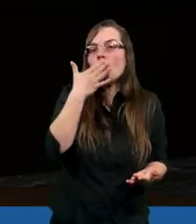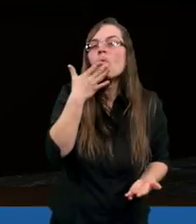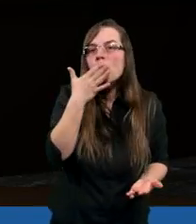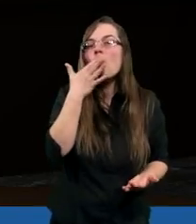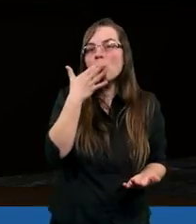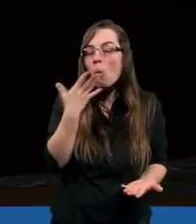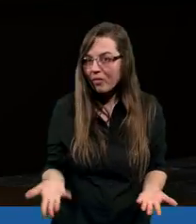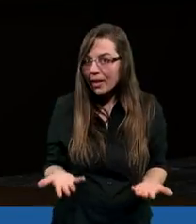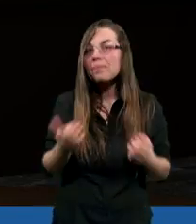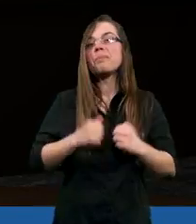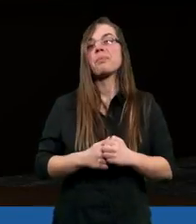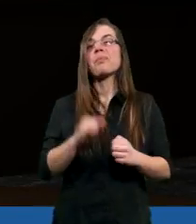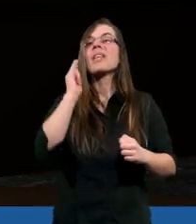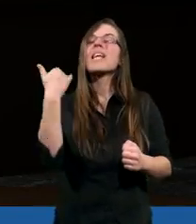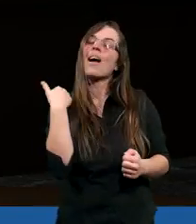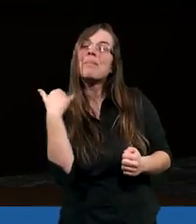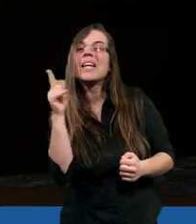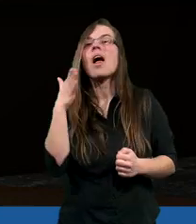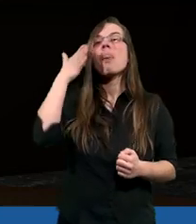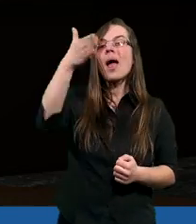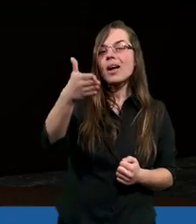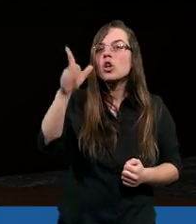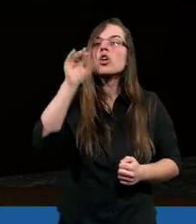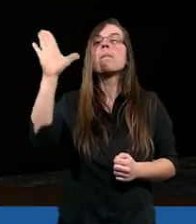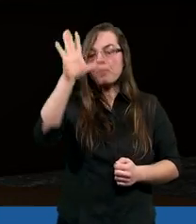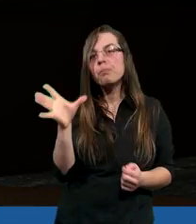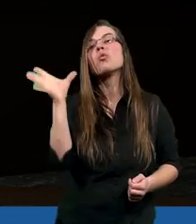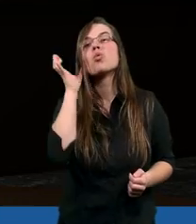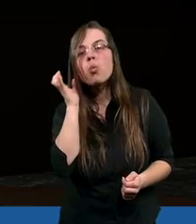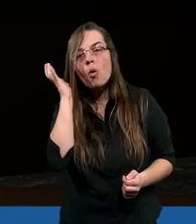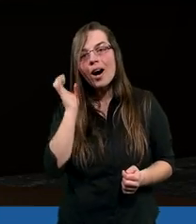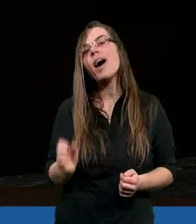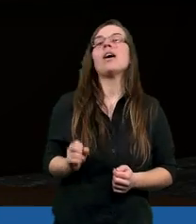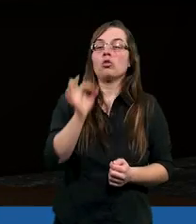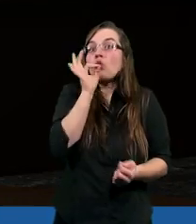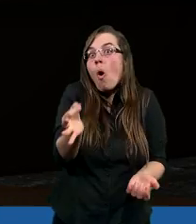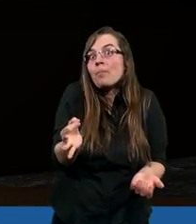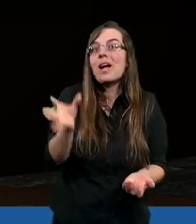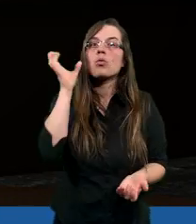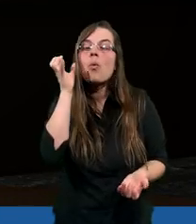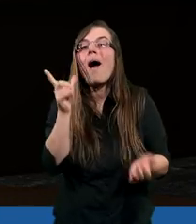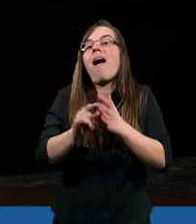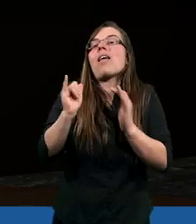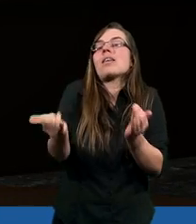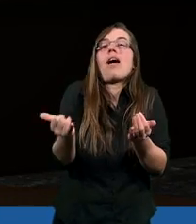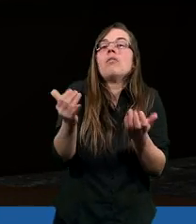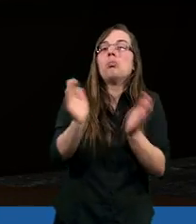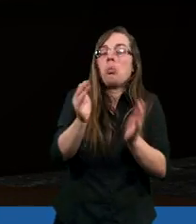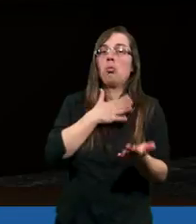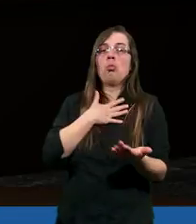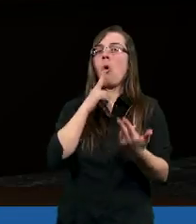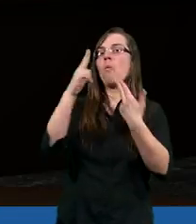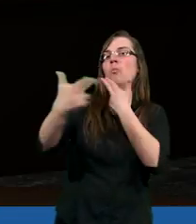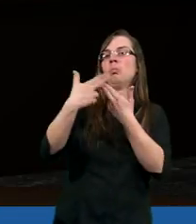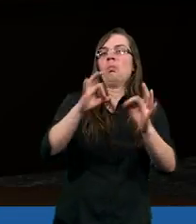mówię, mówię, mówię, jakby z nadzieją, że Bóg słucha. No dobrze, słucha mnie, ale w jaki sposób mi odpowiada?